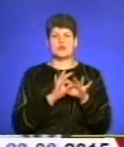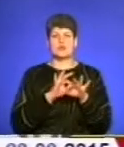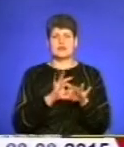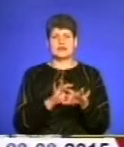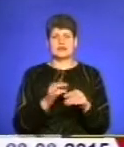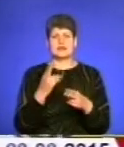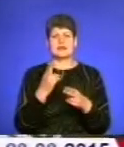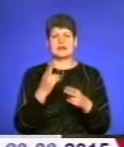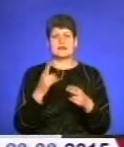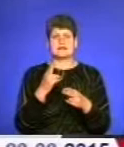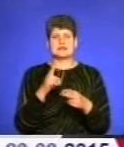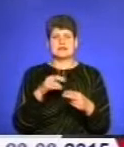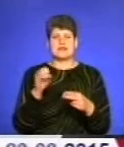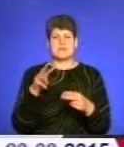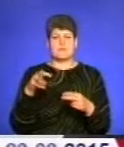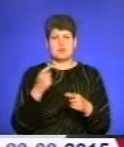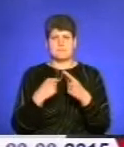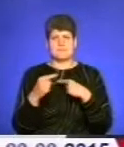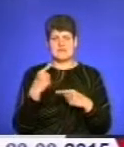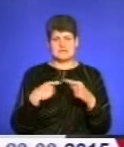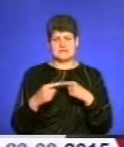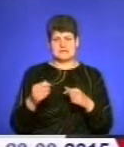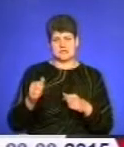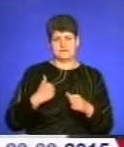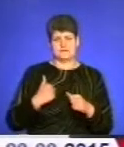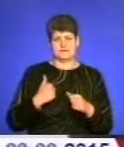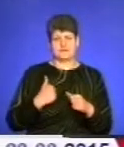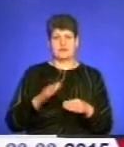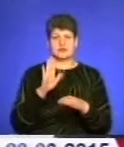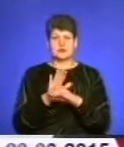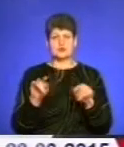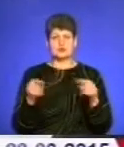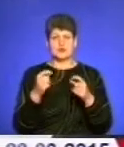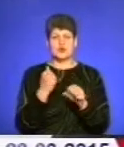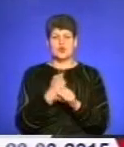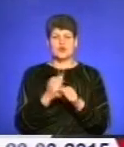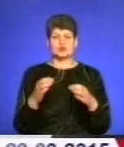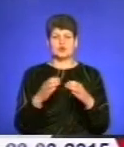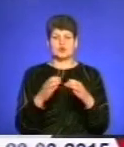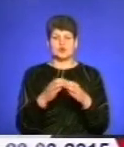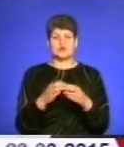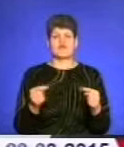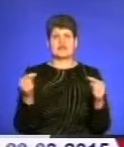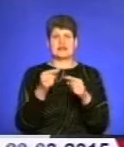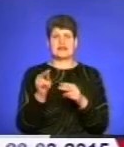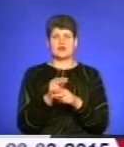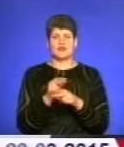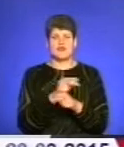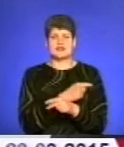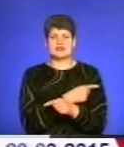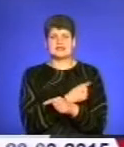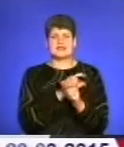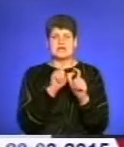демобілізації на території області у 2015 році. Наказом створена робоча група, визначені лікувальні заклади, де буде